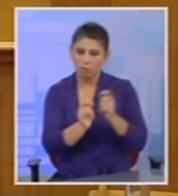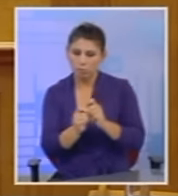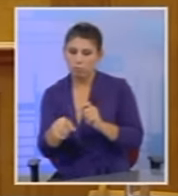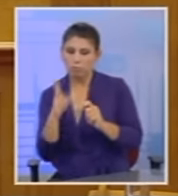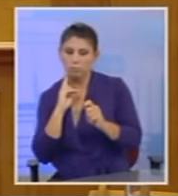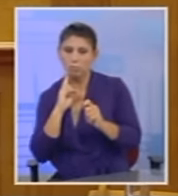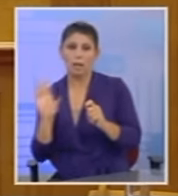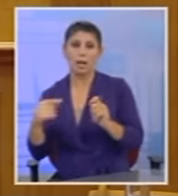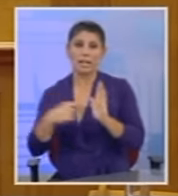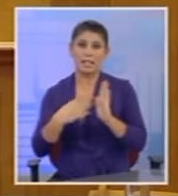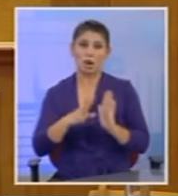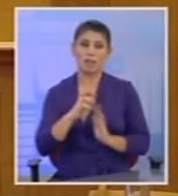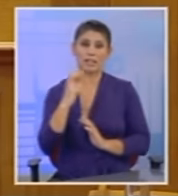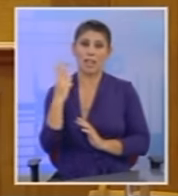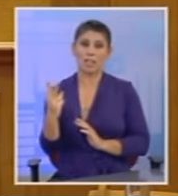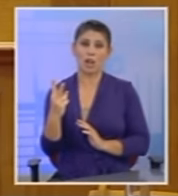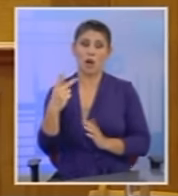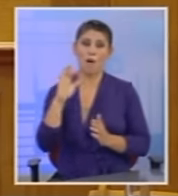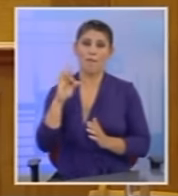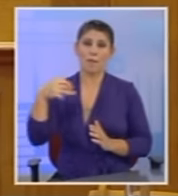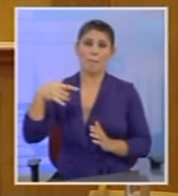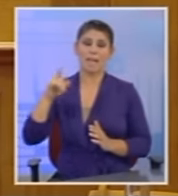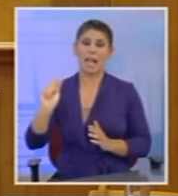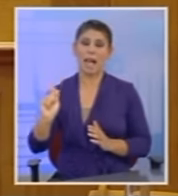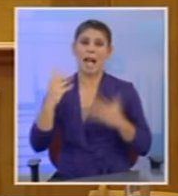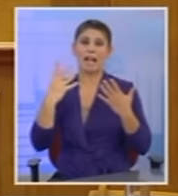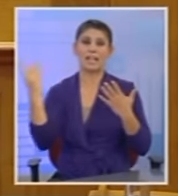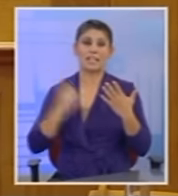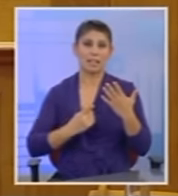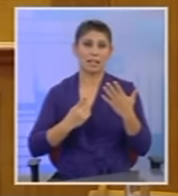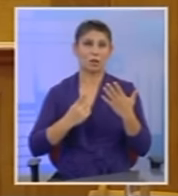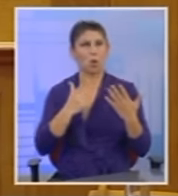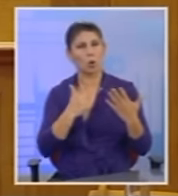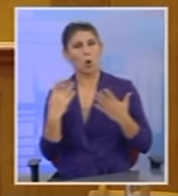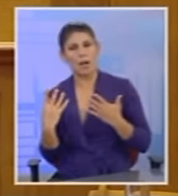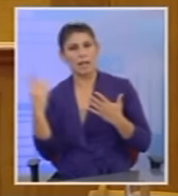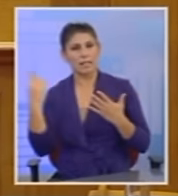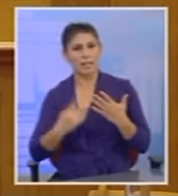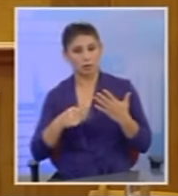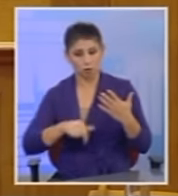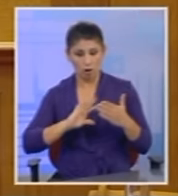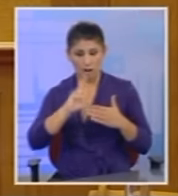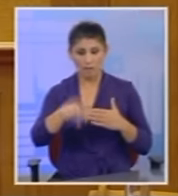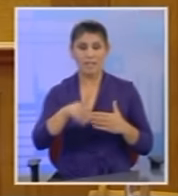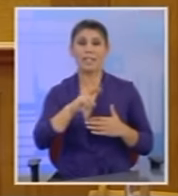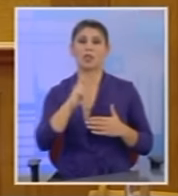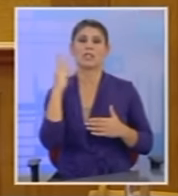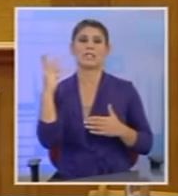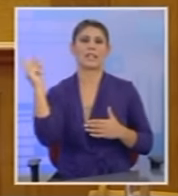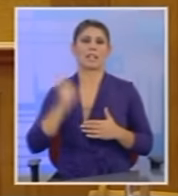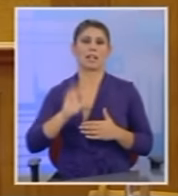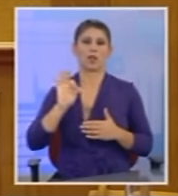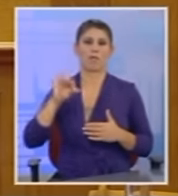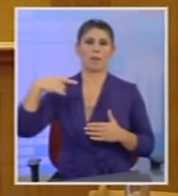το κρασί είχε ΦΠΑ 8-9% δεν έκανε λάθος και φτάσαμε τώρα να έχει 23%. Και